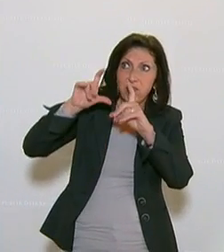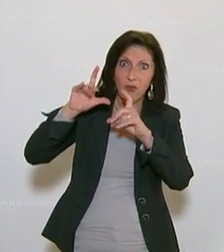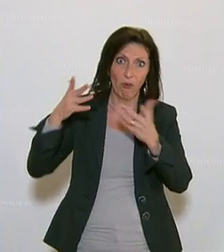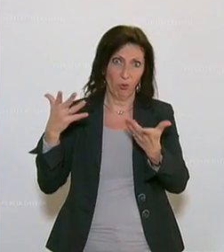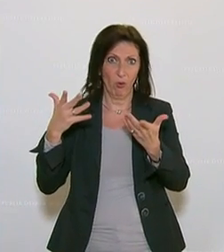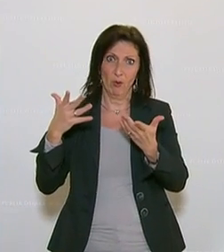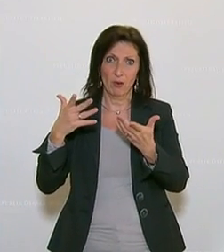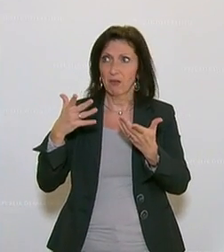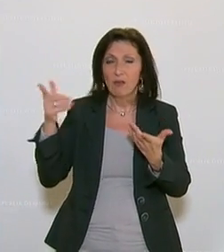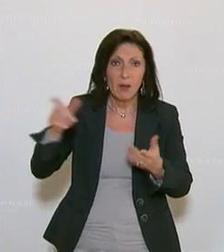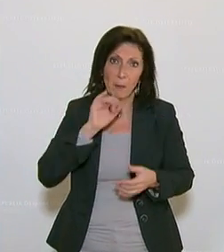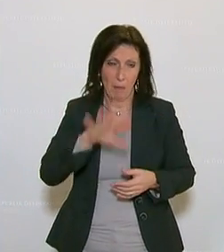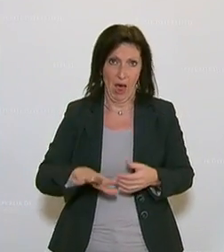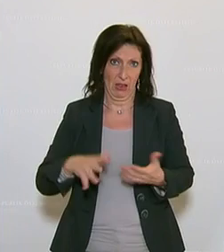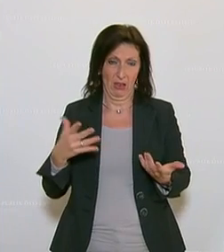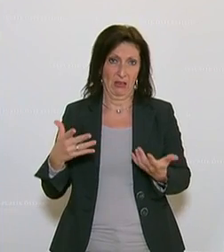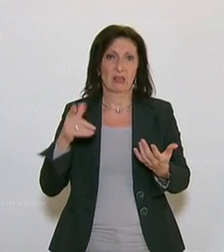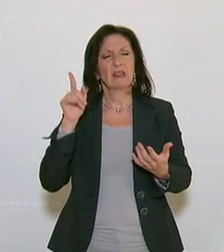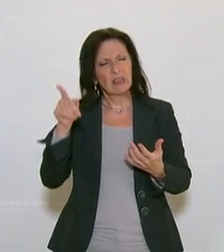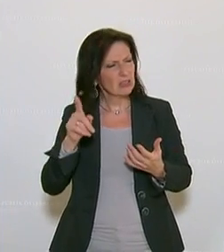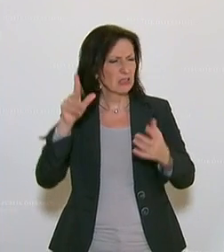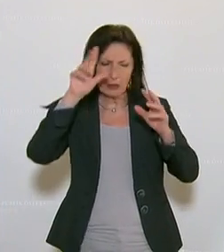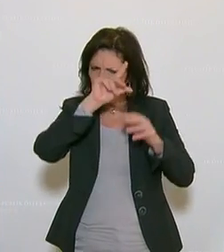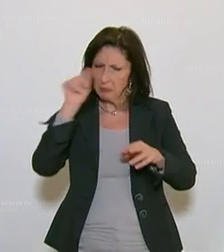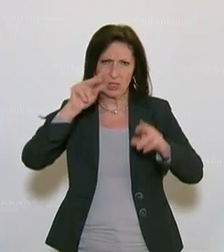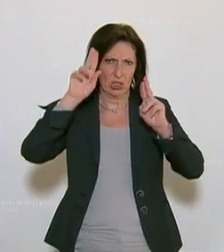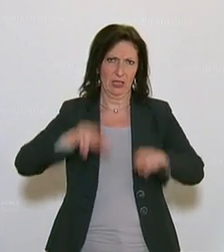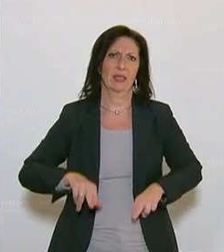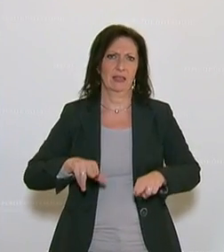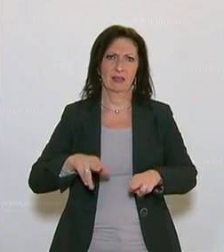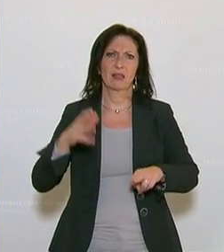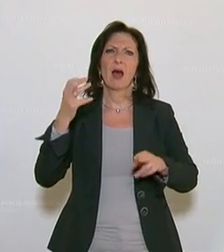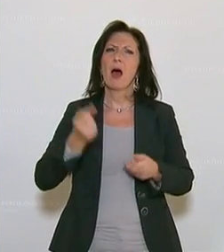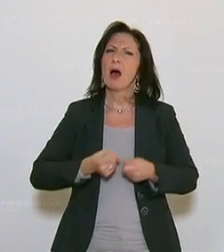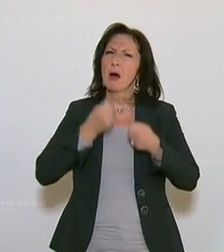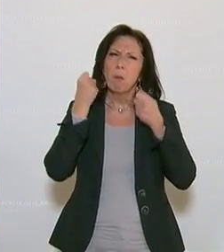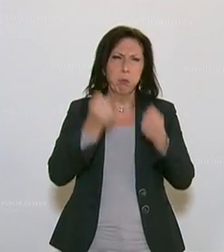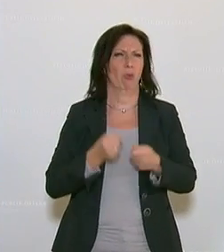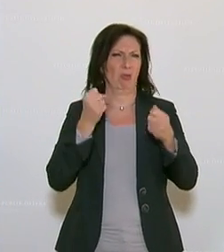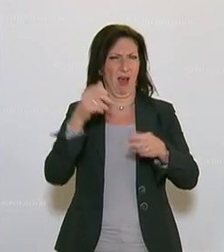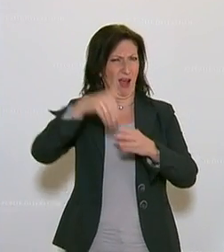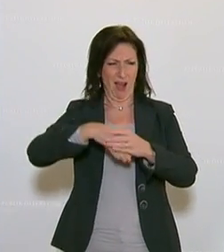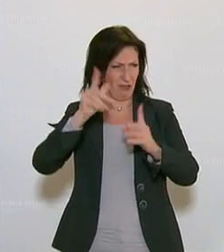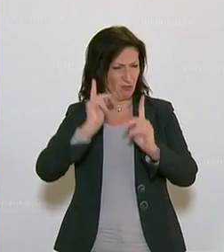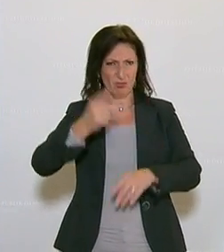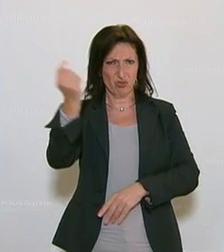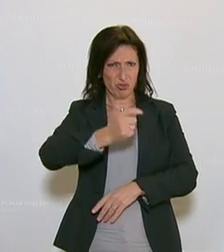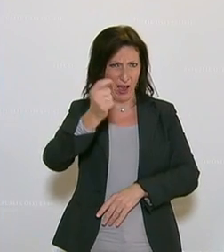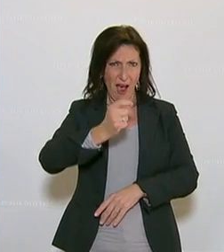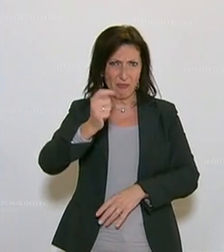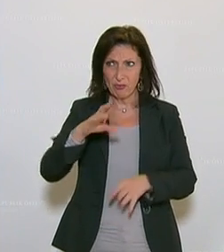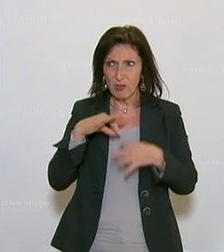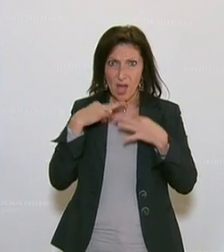dieser Schutz ist ein klares Menschenrecht. Hier geht es um brutale Straftaten, um Straftaten, die die Opfer